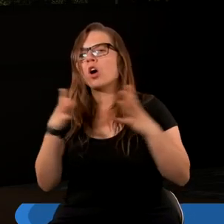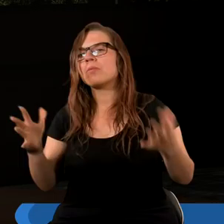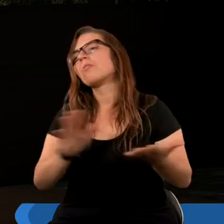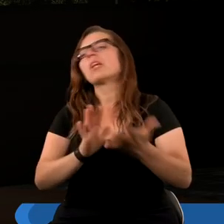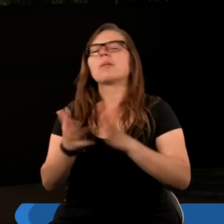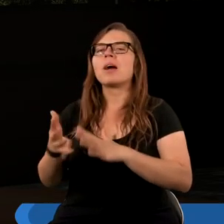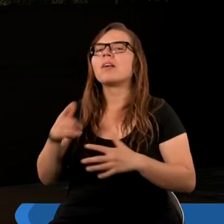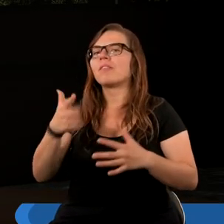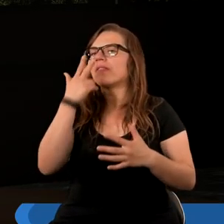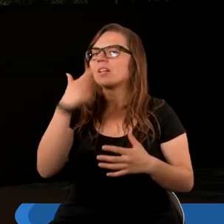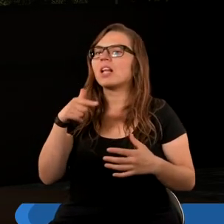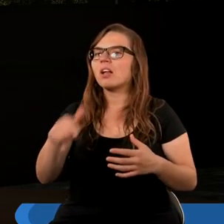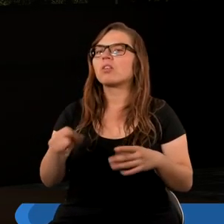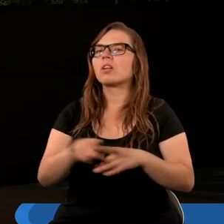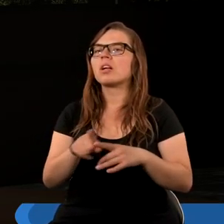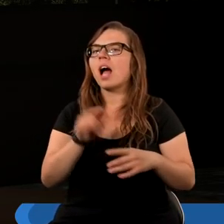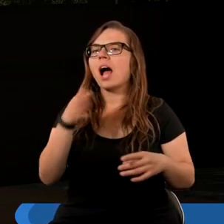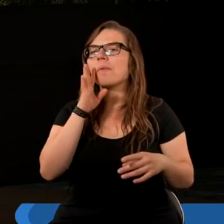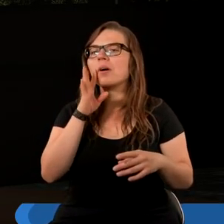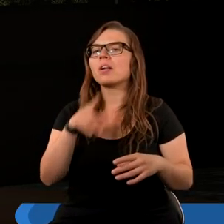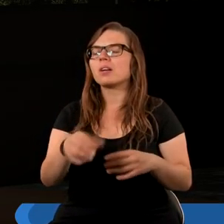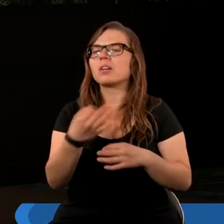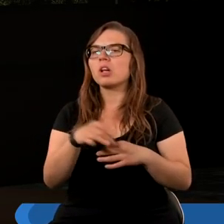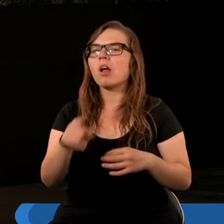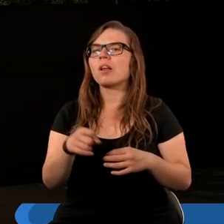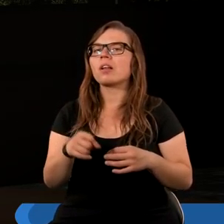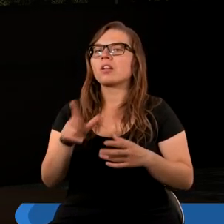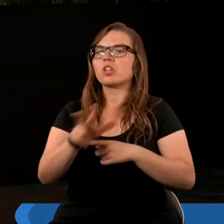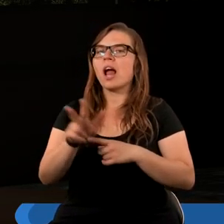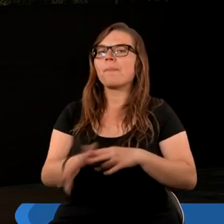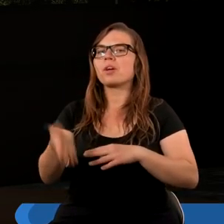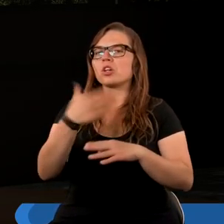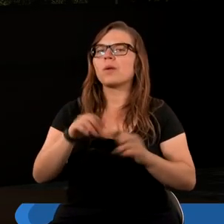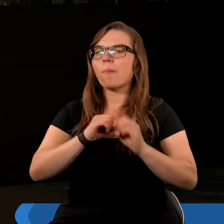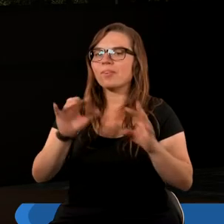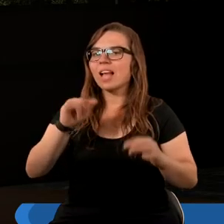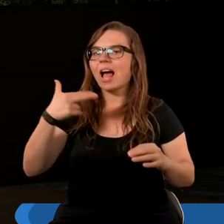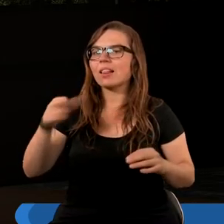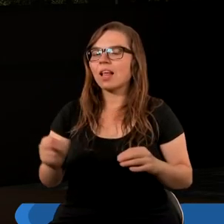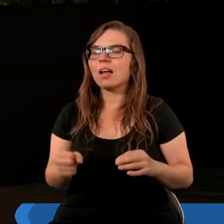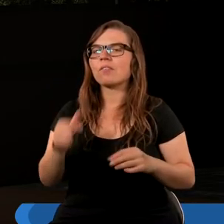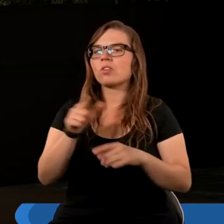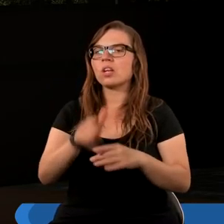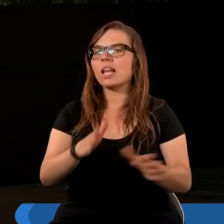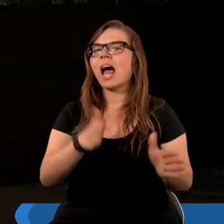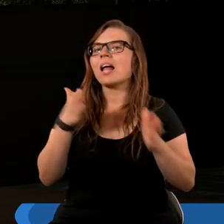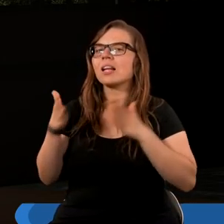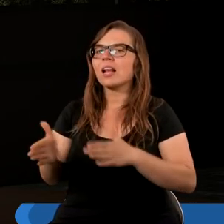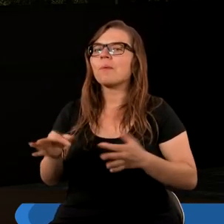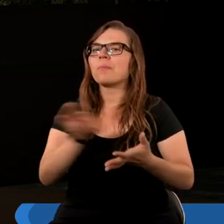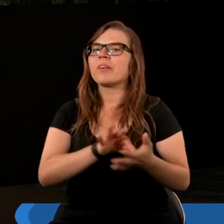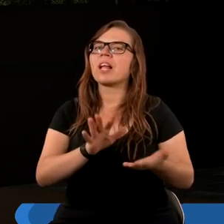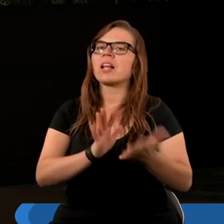widać tutaj, i dalej będziemy studiować w trzynastym rozdziale Księgi Objawienia, że następuje